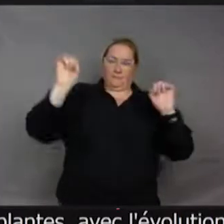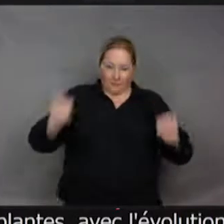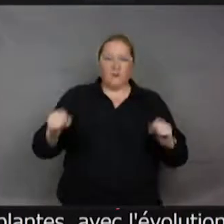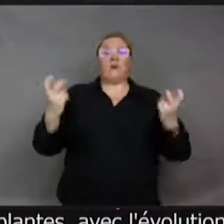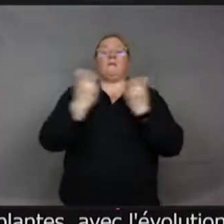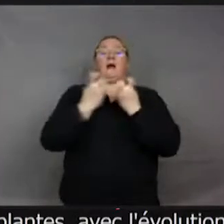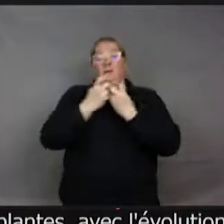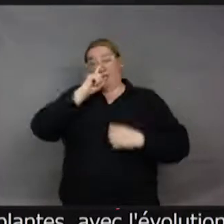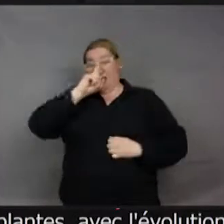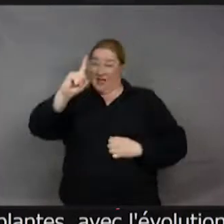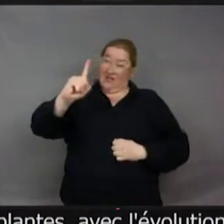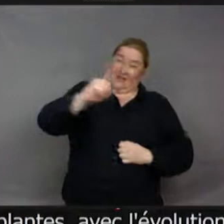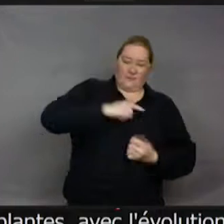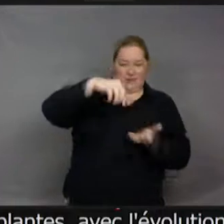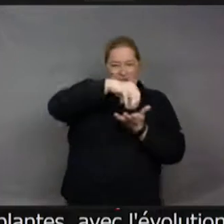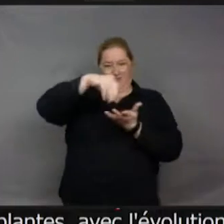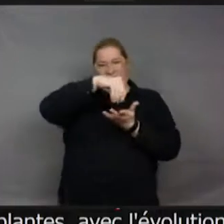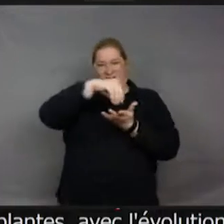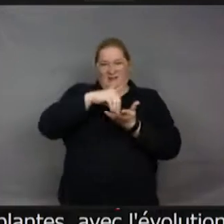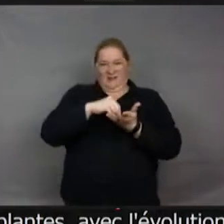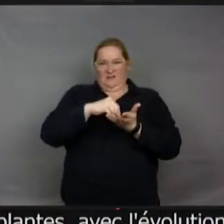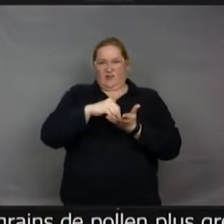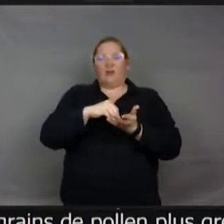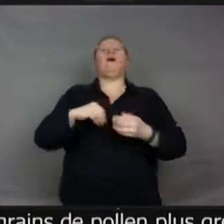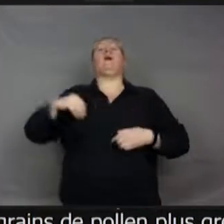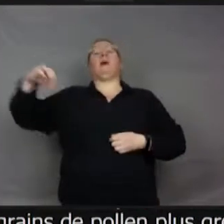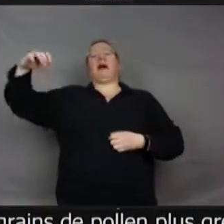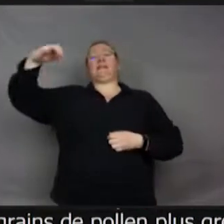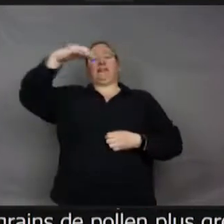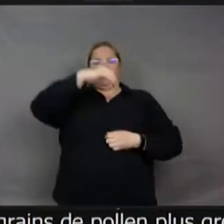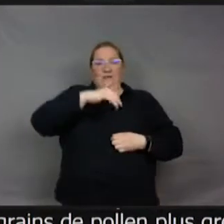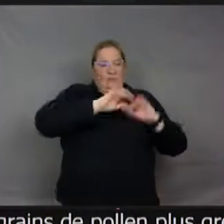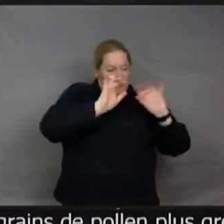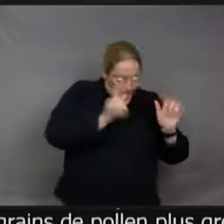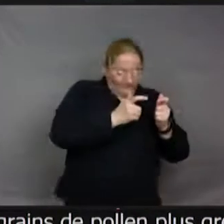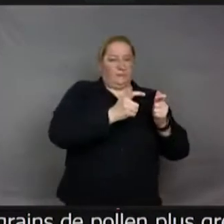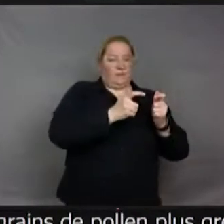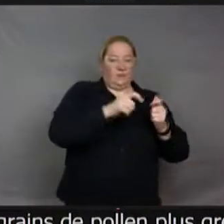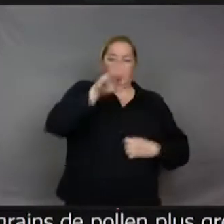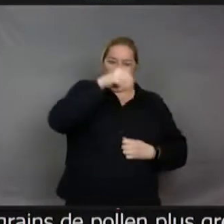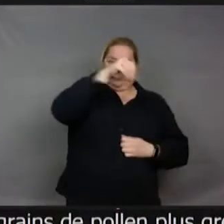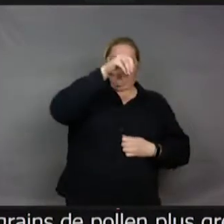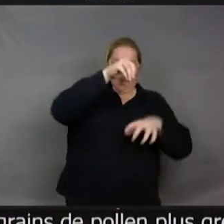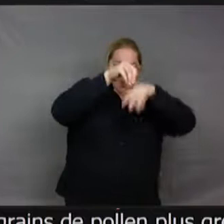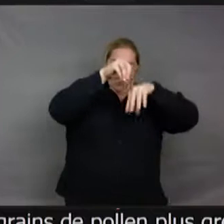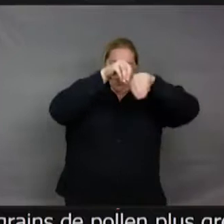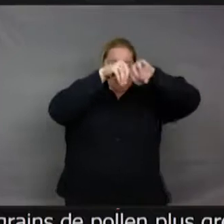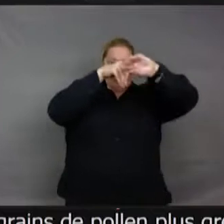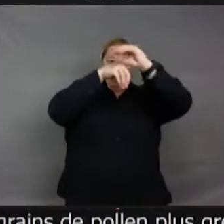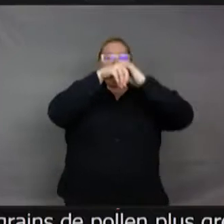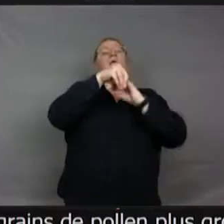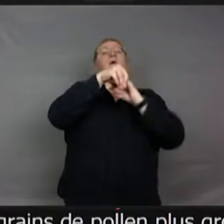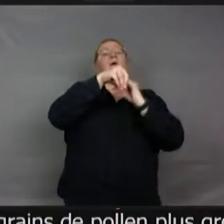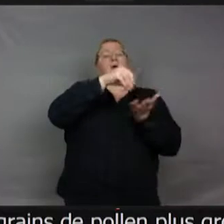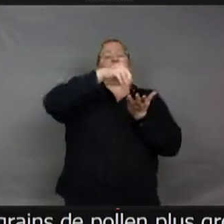'insectes, et même par électricité statique, d'ailleurs. Et ces grains de pollen, d'ailleurs, ne sont pas transportés par le vent. Donc, si